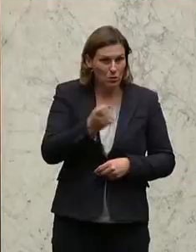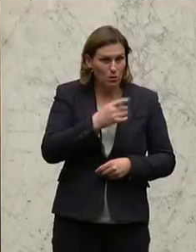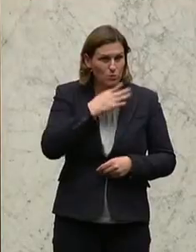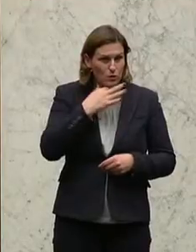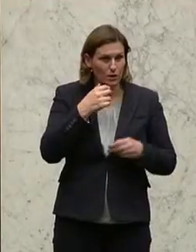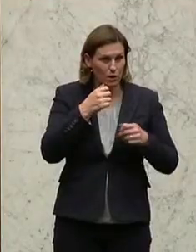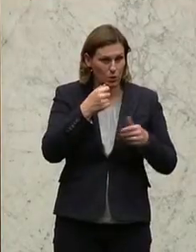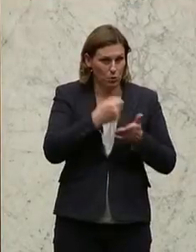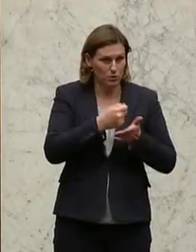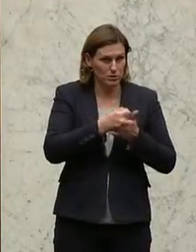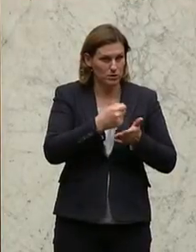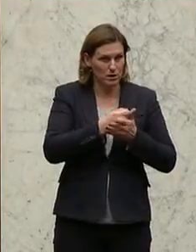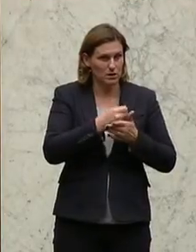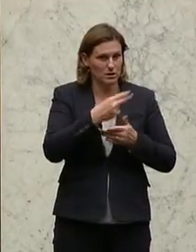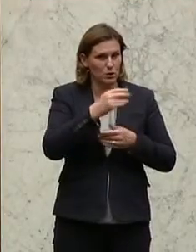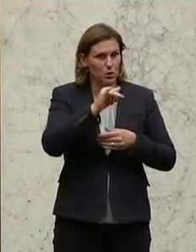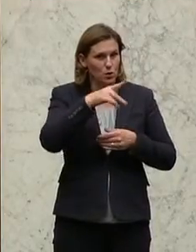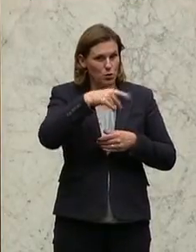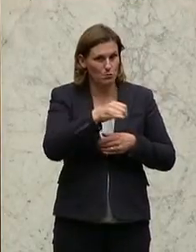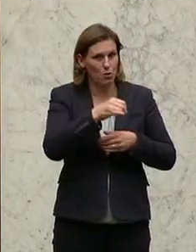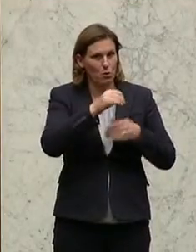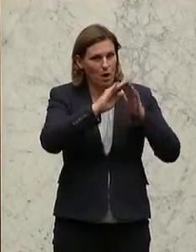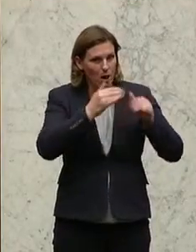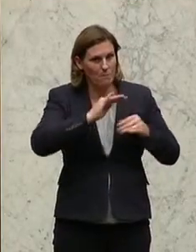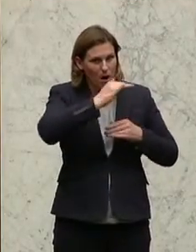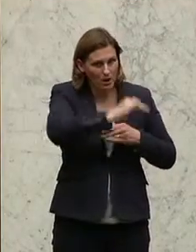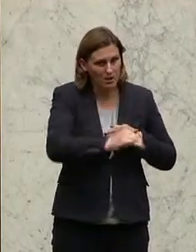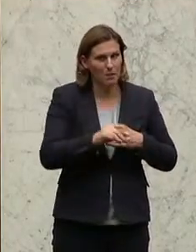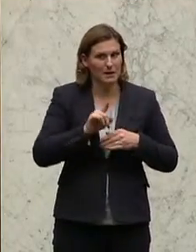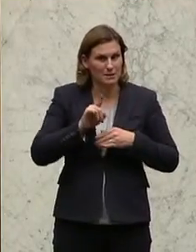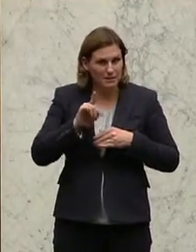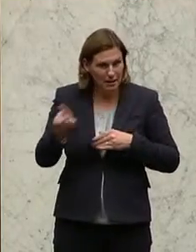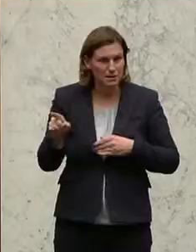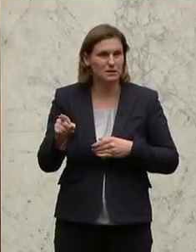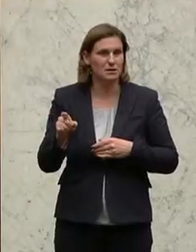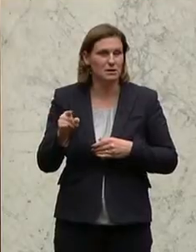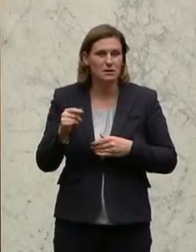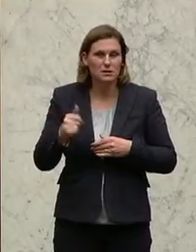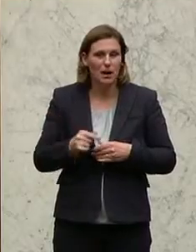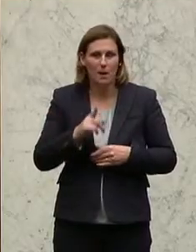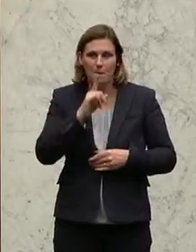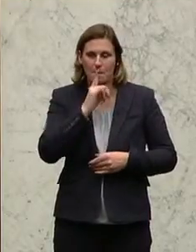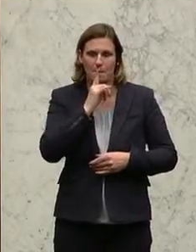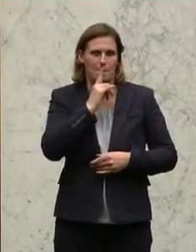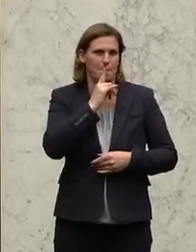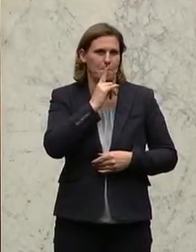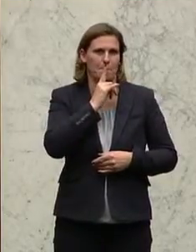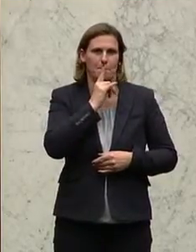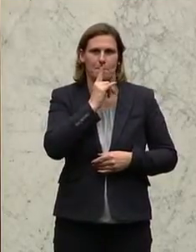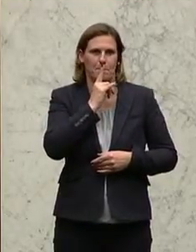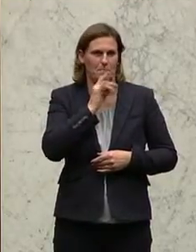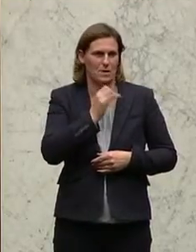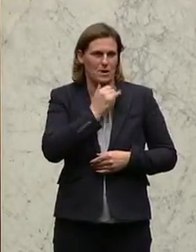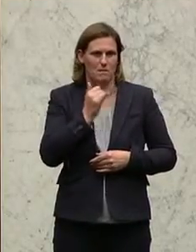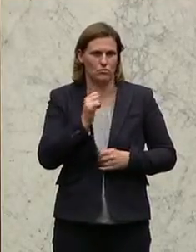Kommunalkredit wissen wir es, dass die 12 Milliarden Euro gekostet hat. Und von der redet niemand. Die wird immer so beiseite geschoben.